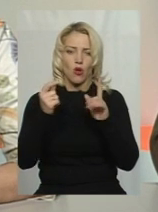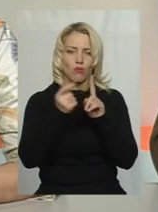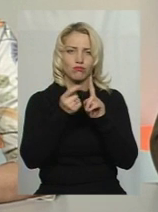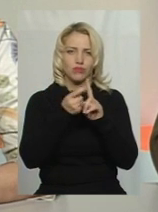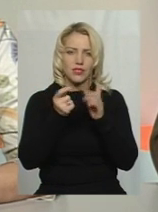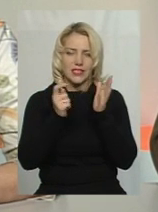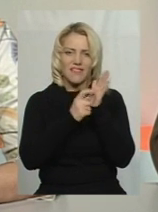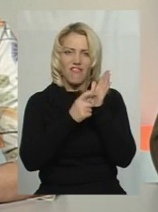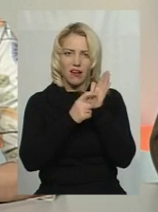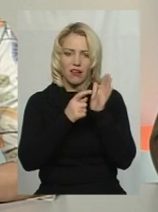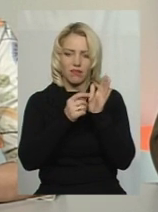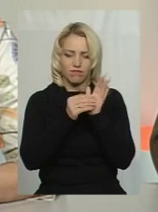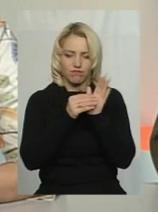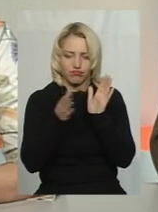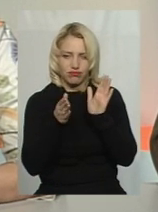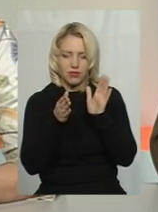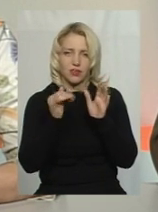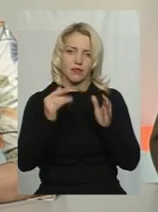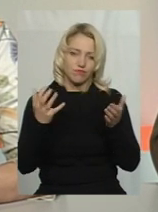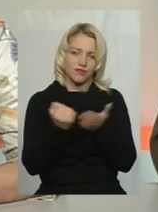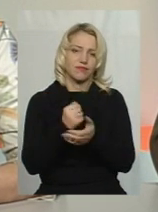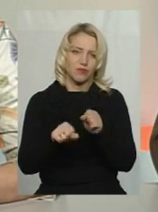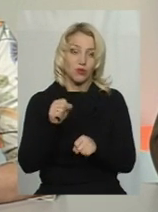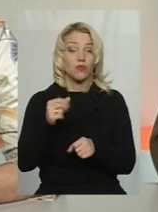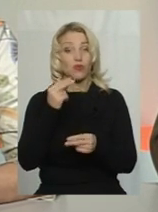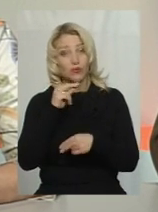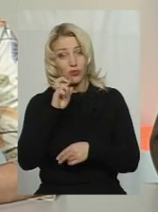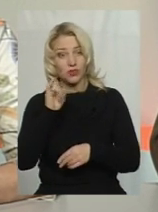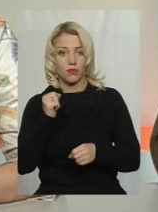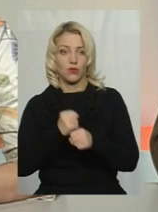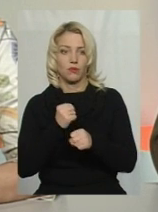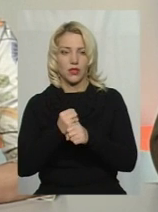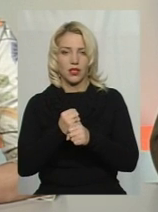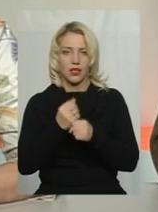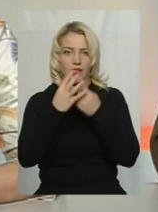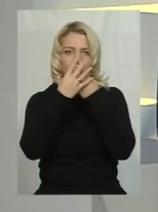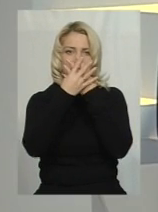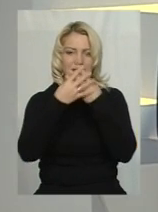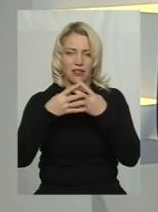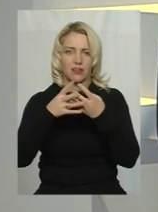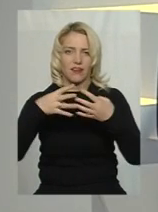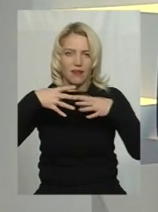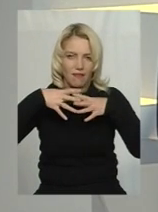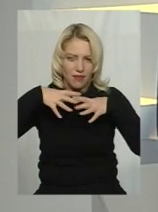порушення. Проєкт передбачає таке. Лучше, звісно, робити із сітки рябіці, яка